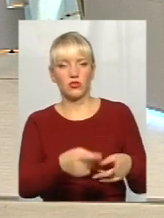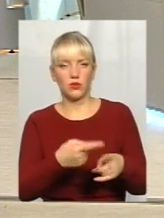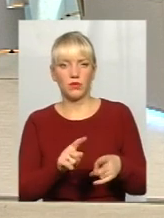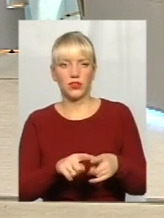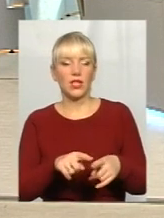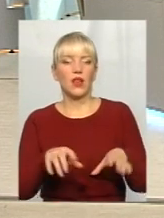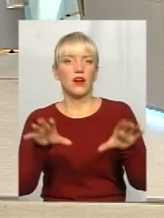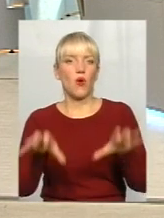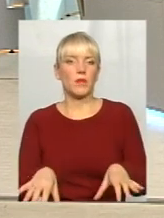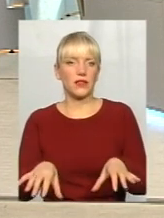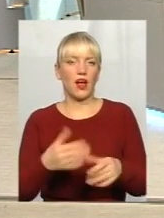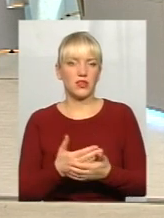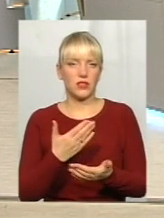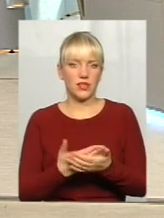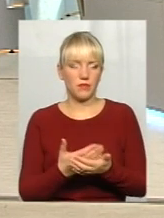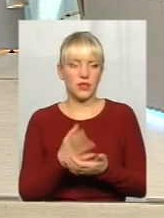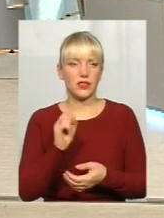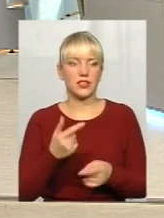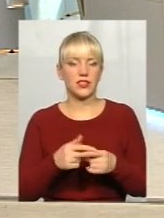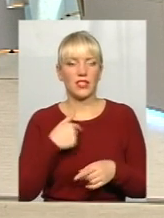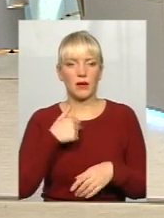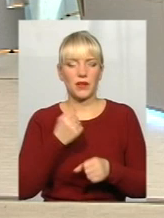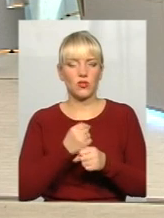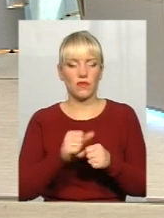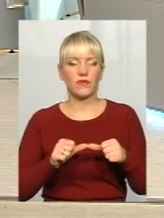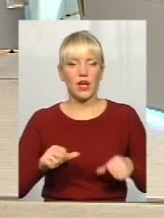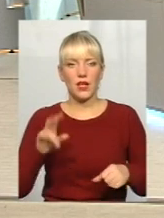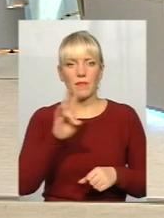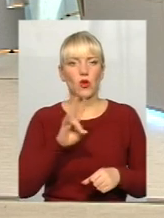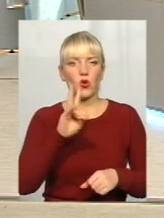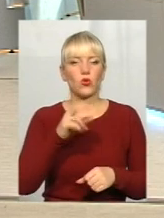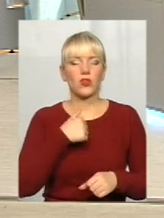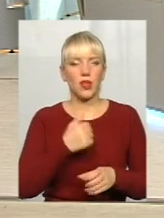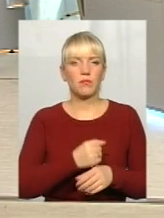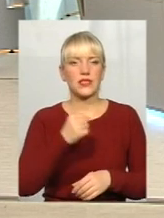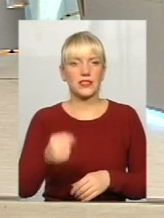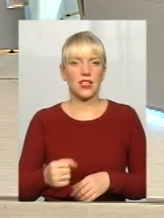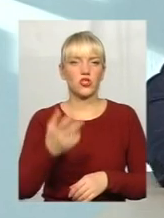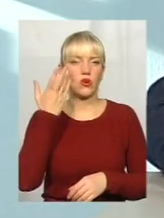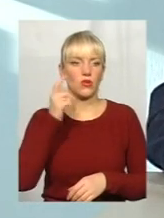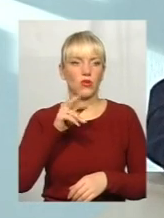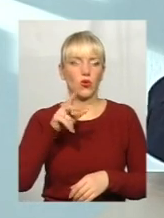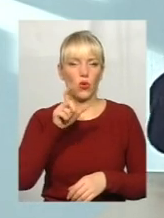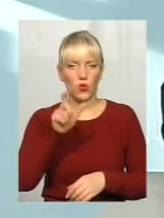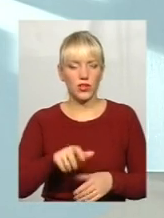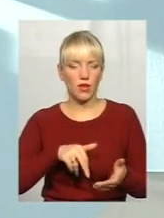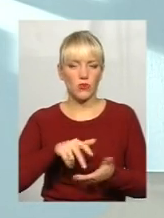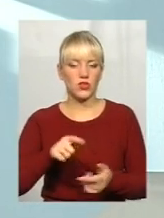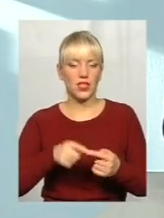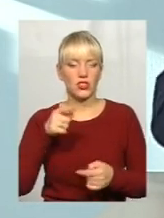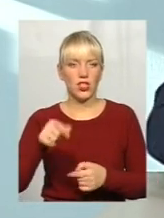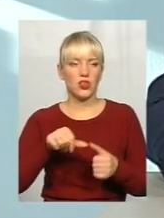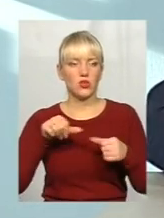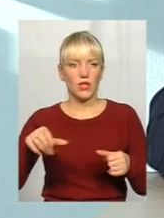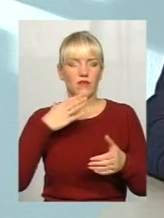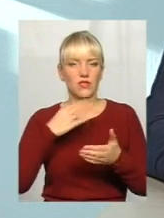Ви подивіться, до речі, як комісії працювали, на Миколаївщину кого нам призначено? Коли людина пройшла через комісію і вона в своїй